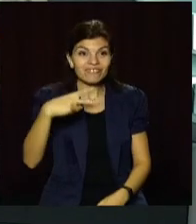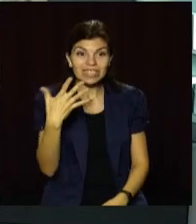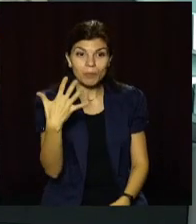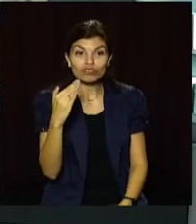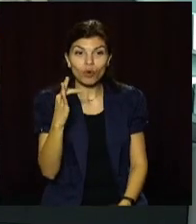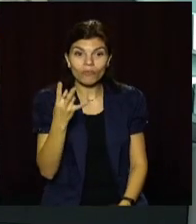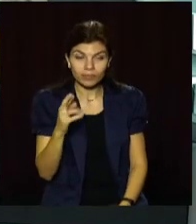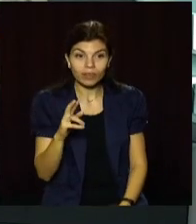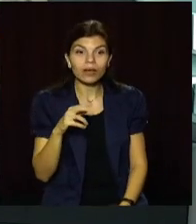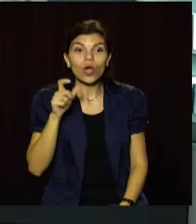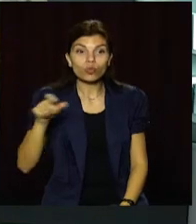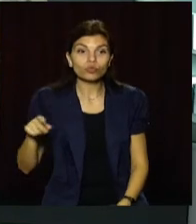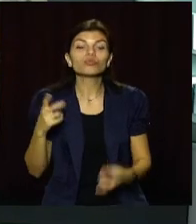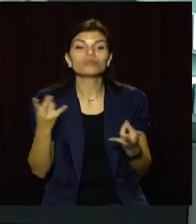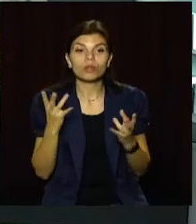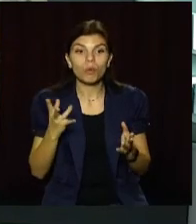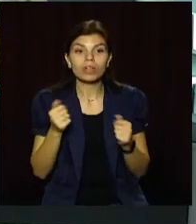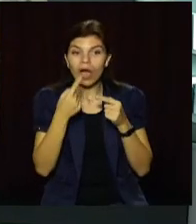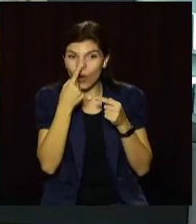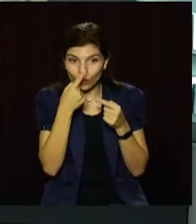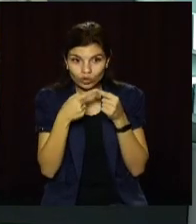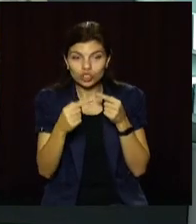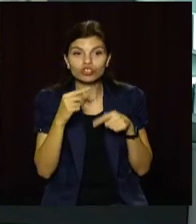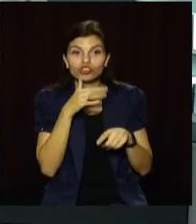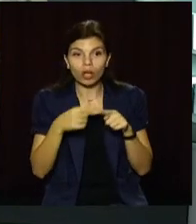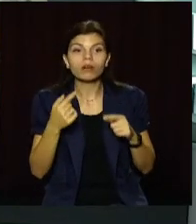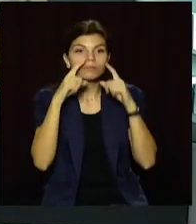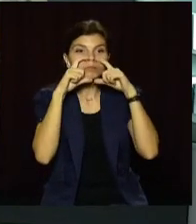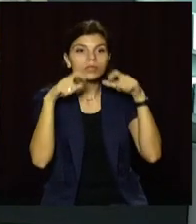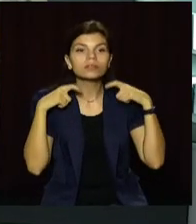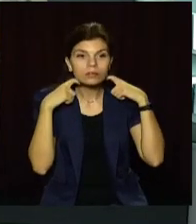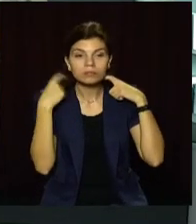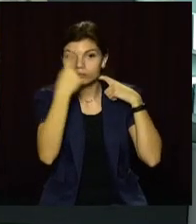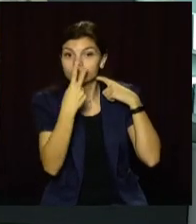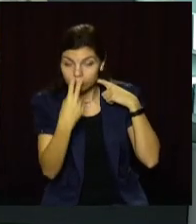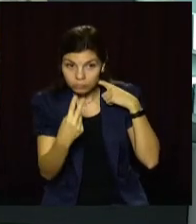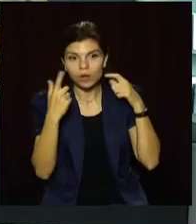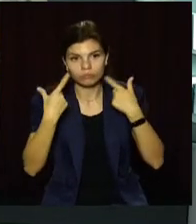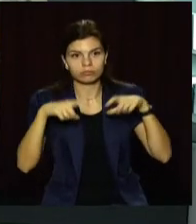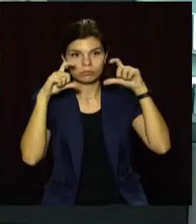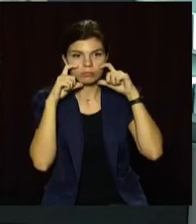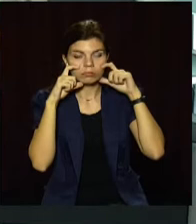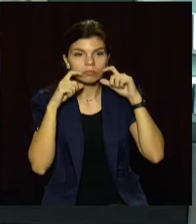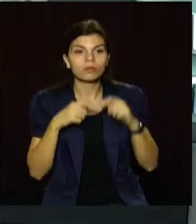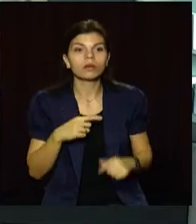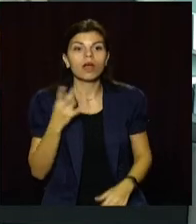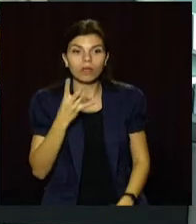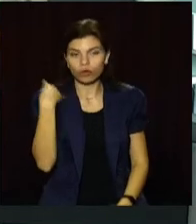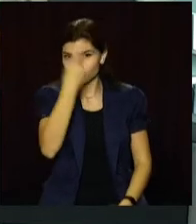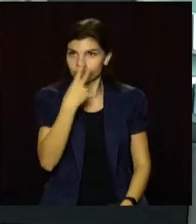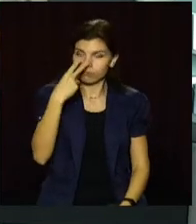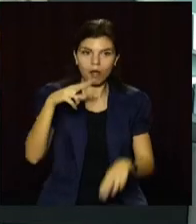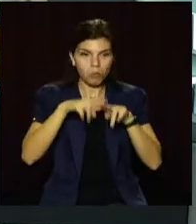жовтня, громадянам доведеться на короткий час зняти маску. Для видачі бюлетеня виборцю члену ДВК потрібно встановити